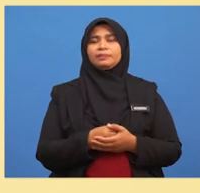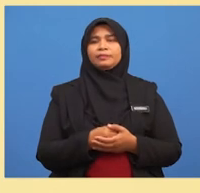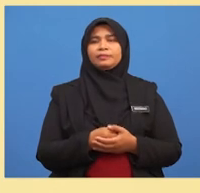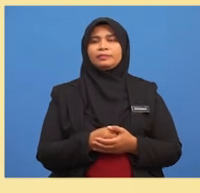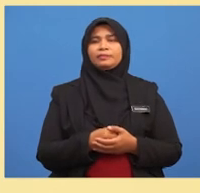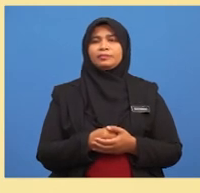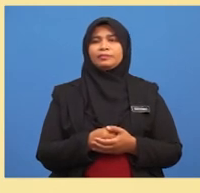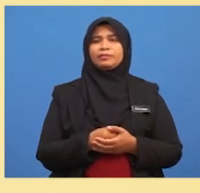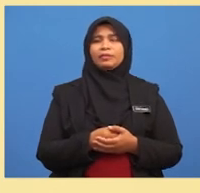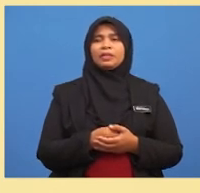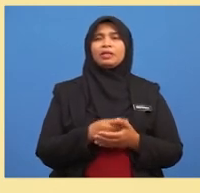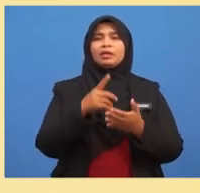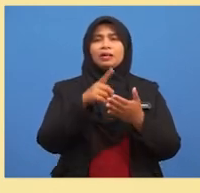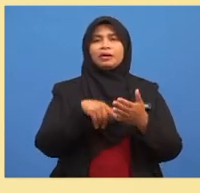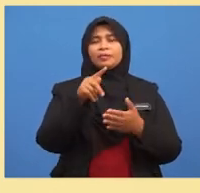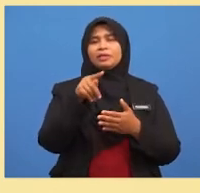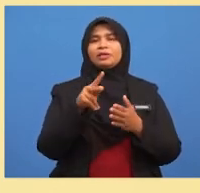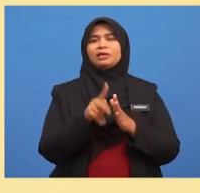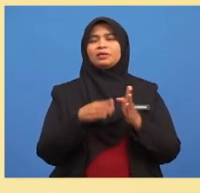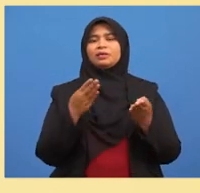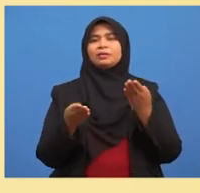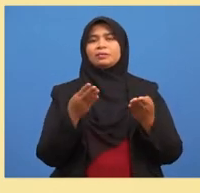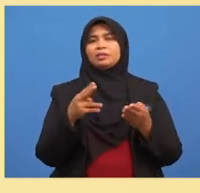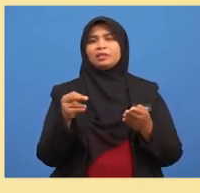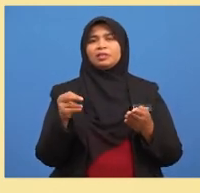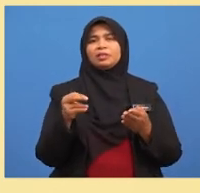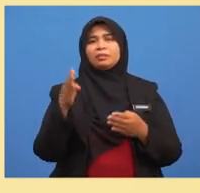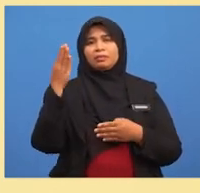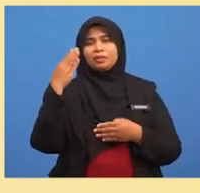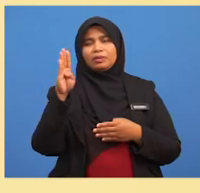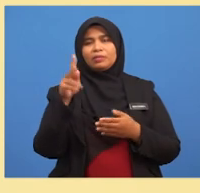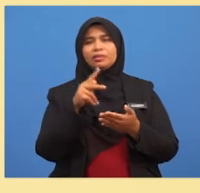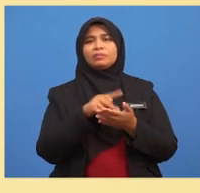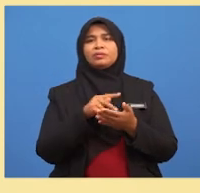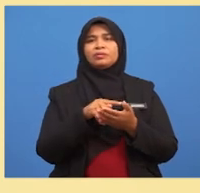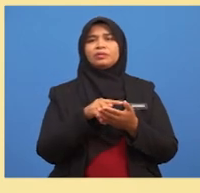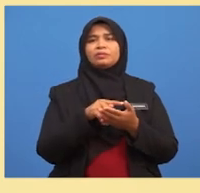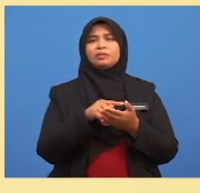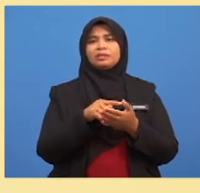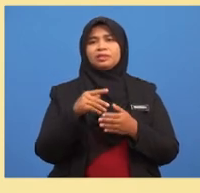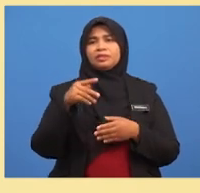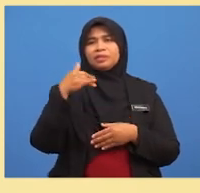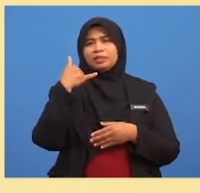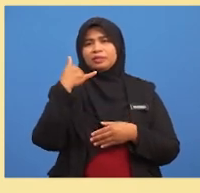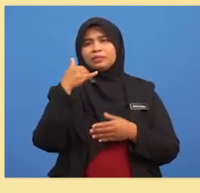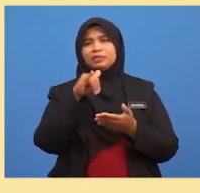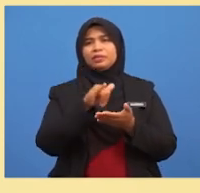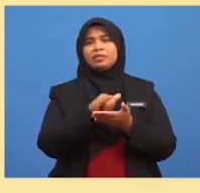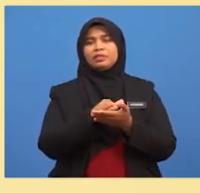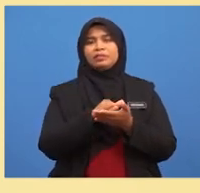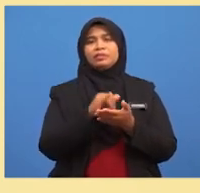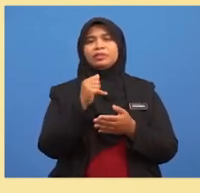Apakah kebarang kalian bahawa butang pada papan kekunci yang ditekan itu